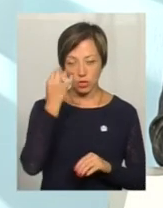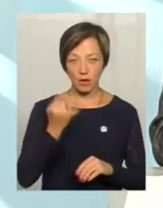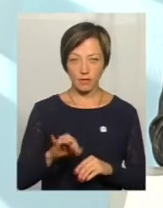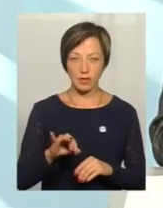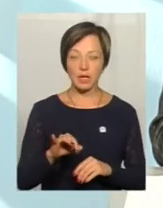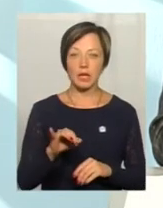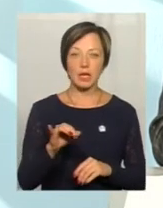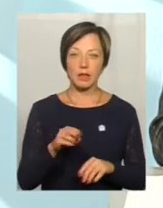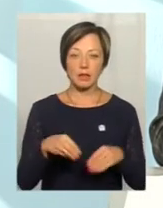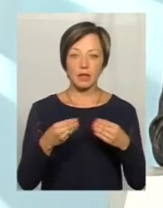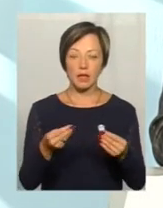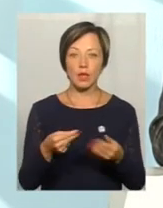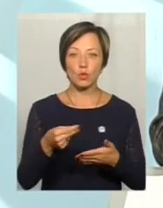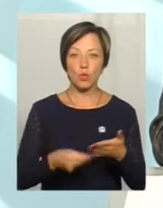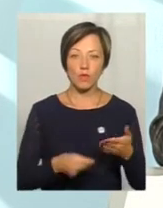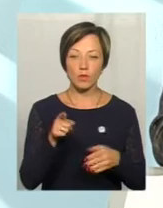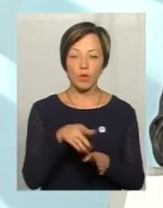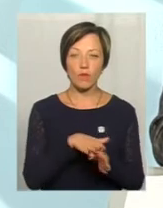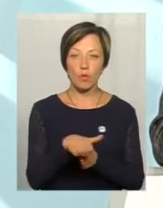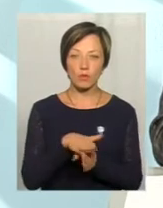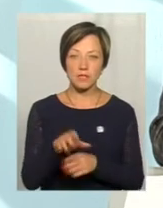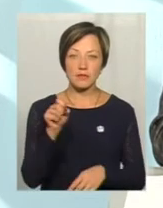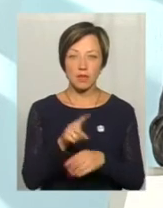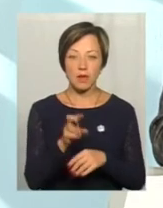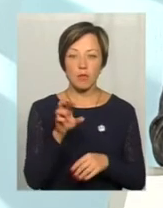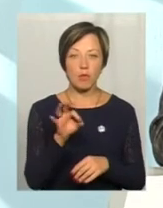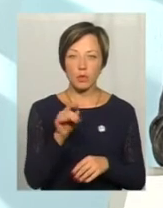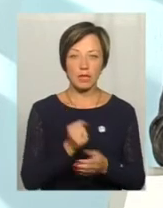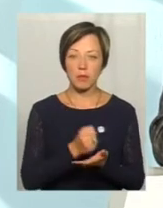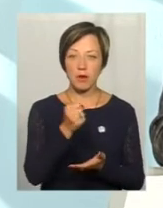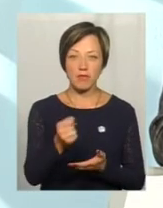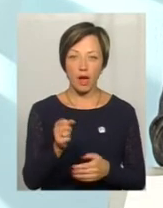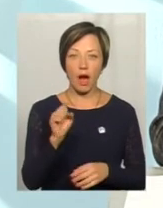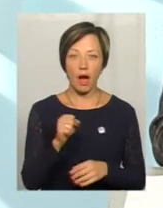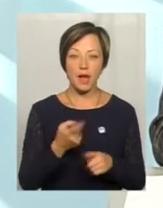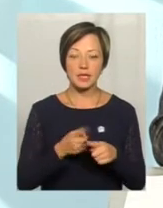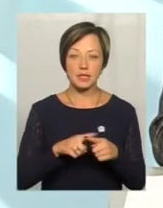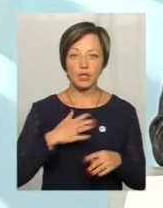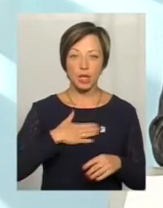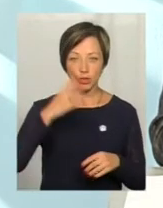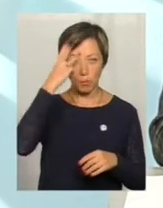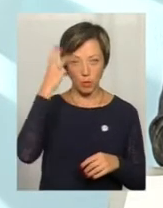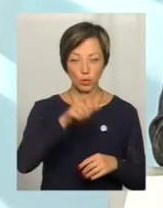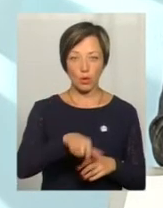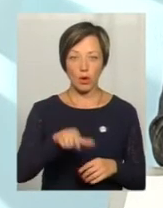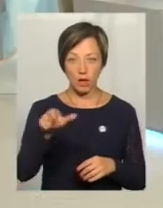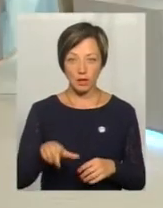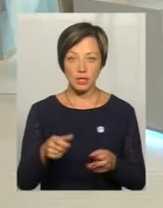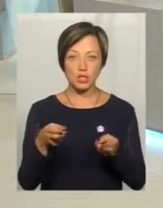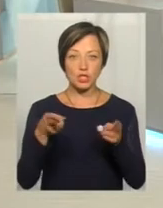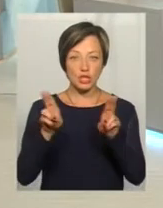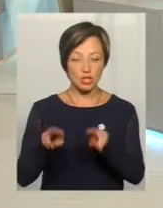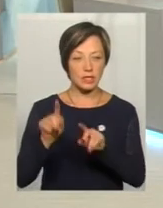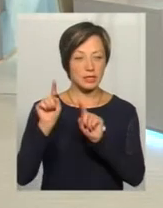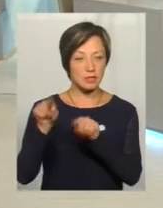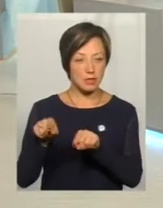І він не надає довідку, що вони виконували завдання, тому що вони їх туди не направляли, а вони, ці наші подоляни, залишилися